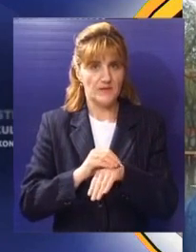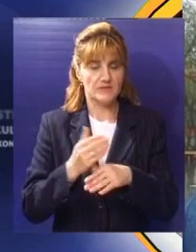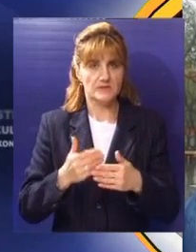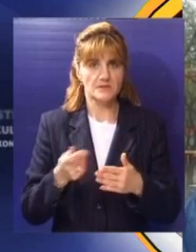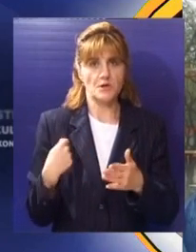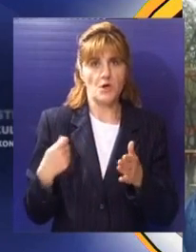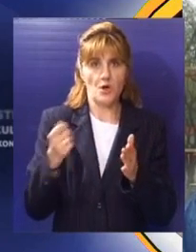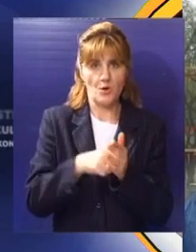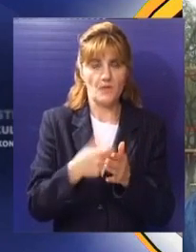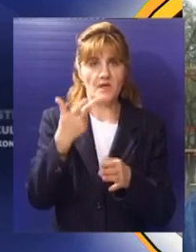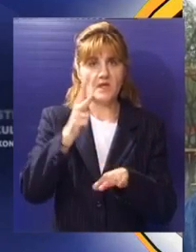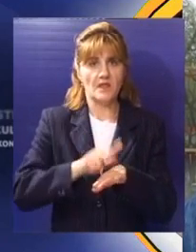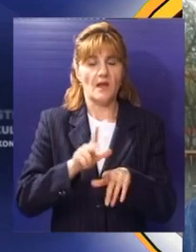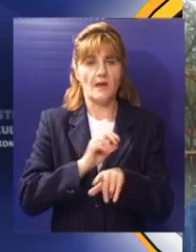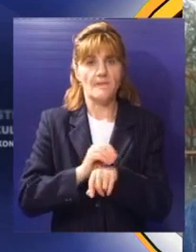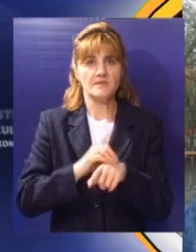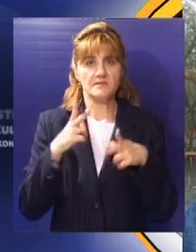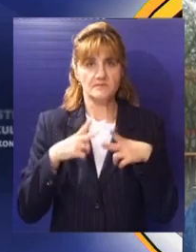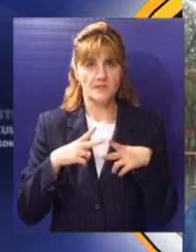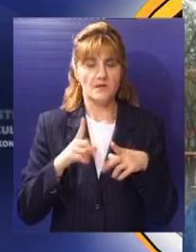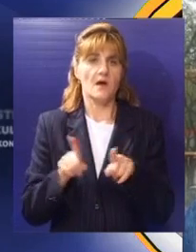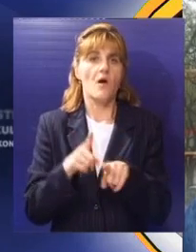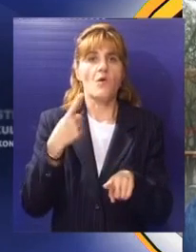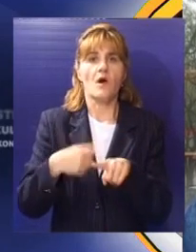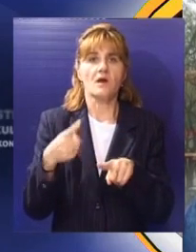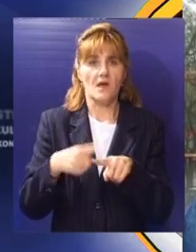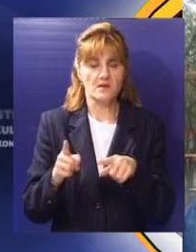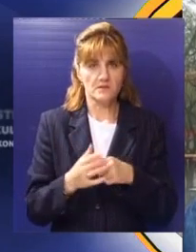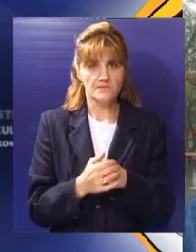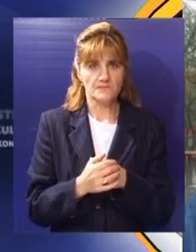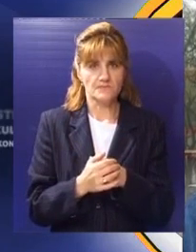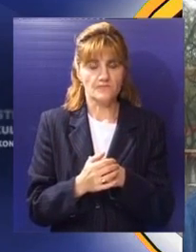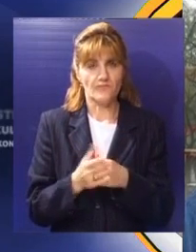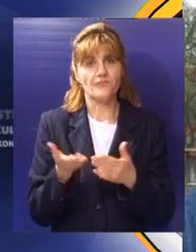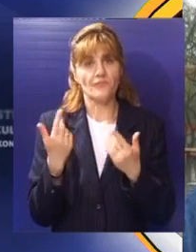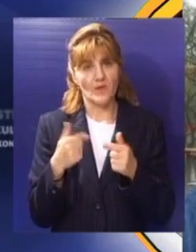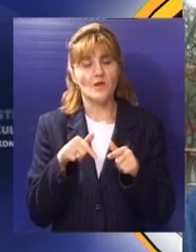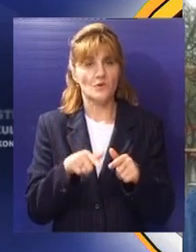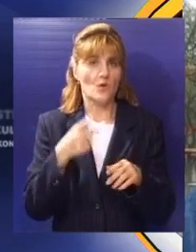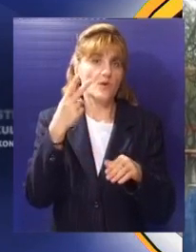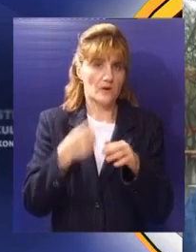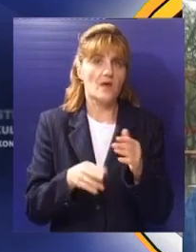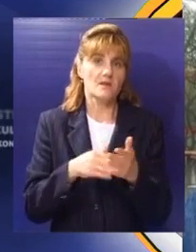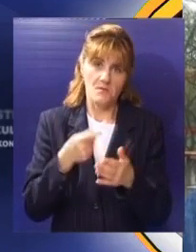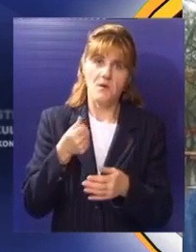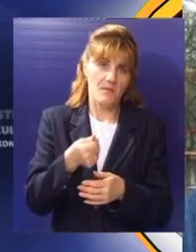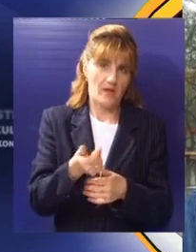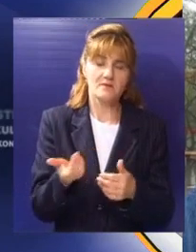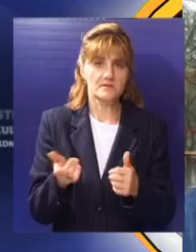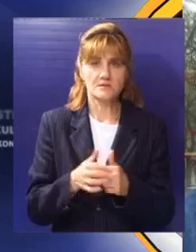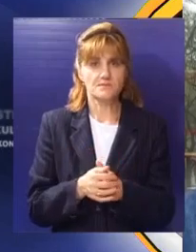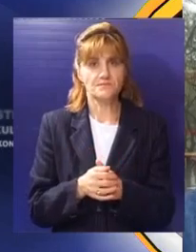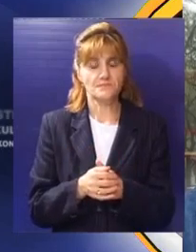mjeseca ideš pazariš pa trine mjeseca ko neki kredit. Mada to jednom treba platiti